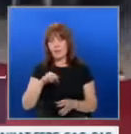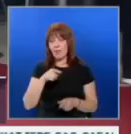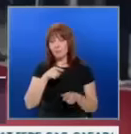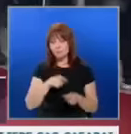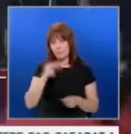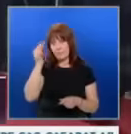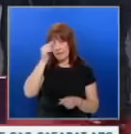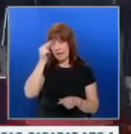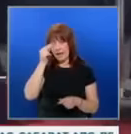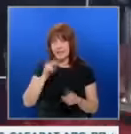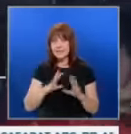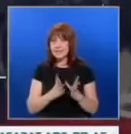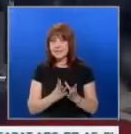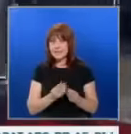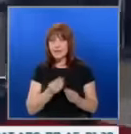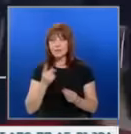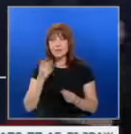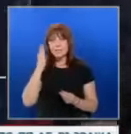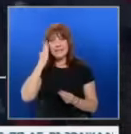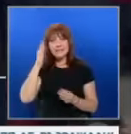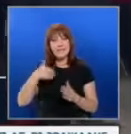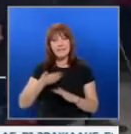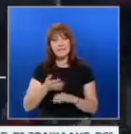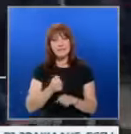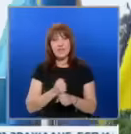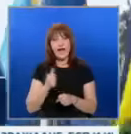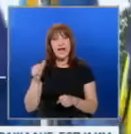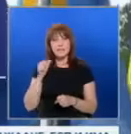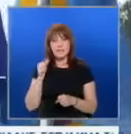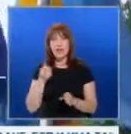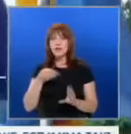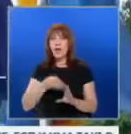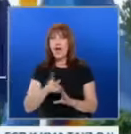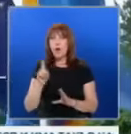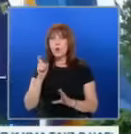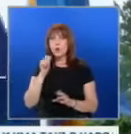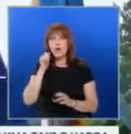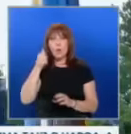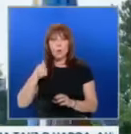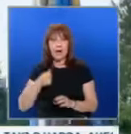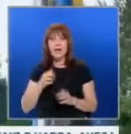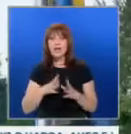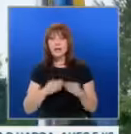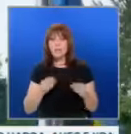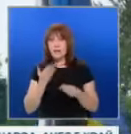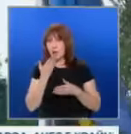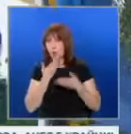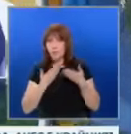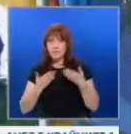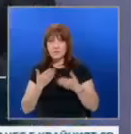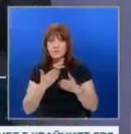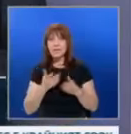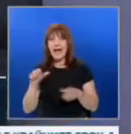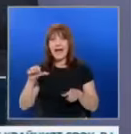министра на външните работи на Азербайджан. В нея се включват още Грузия, Угария и Румъния. Обсъден е и вертикалният